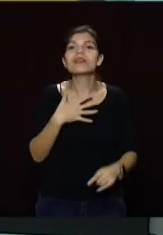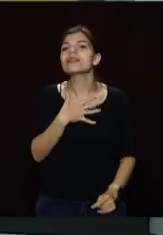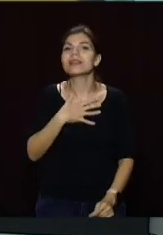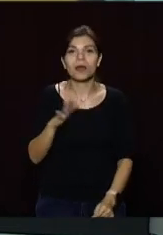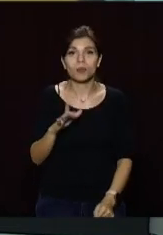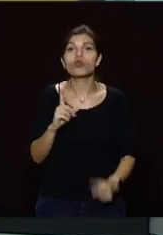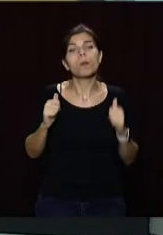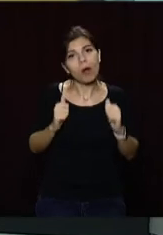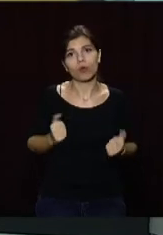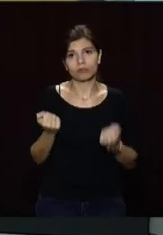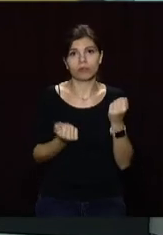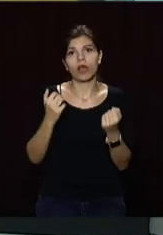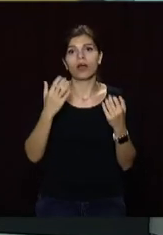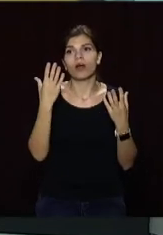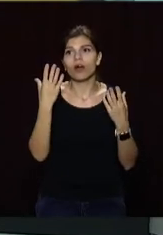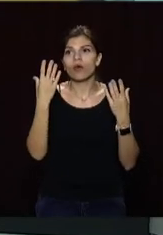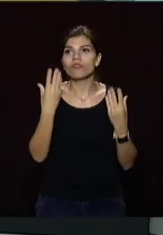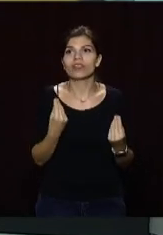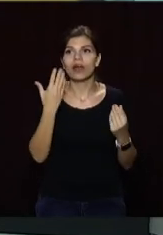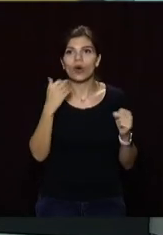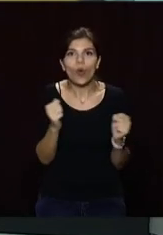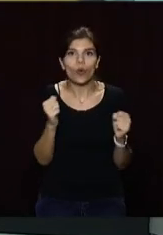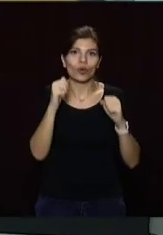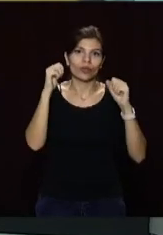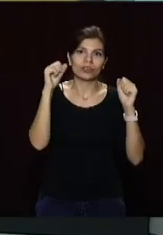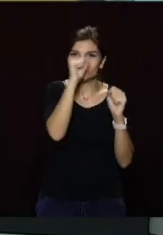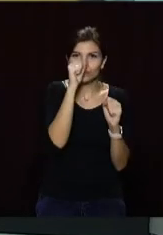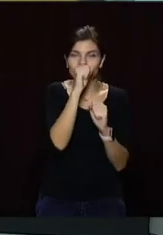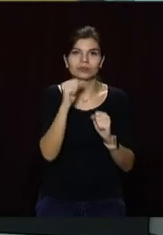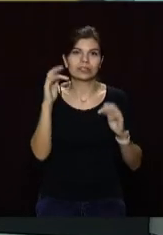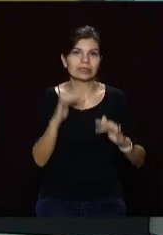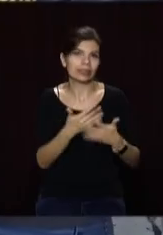спокійно їздити в холоди та у желедицю – про це далі в сюжеті.